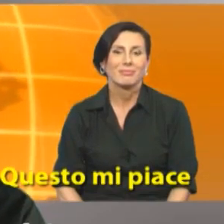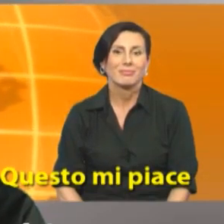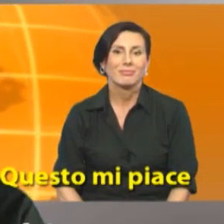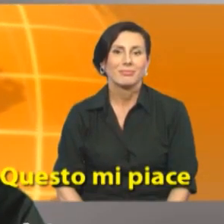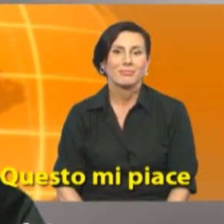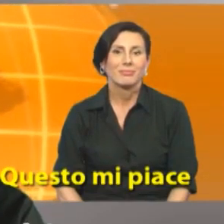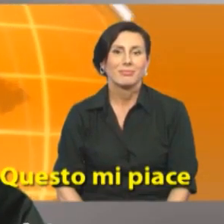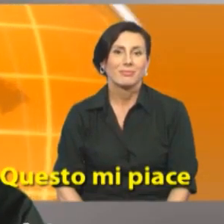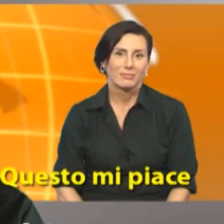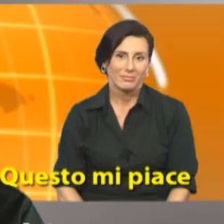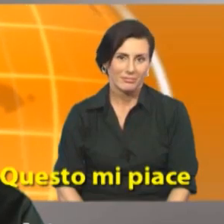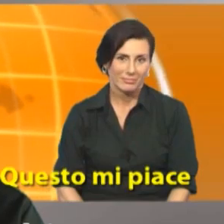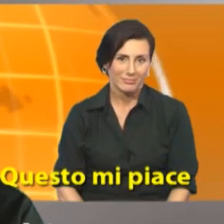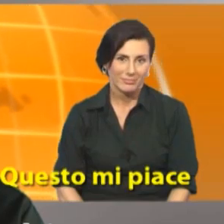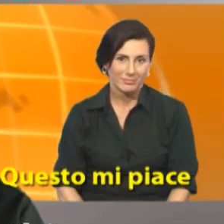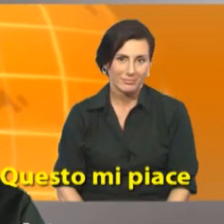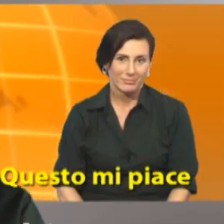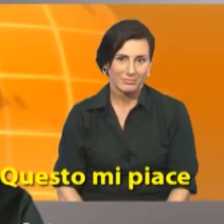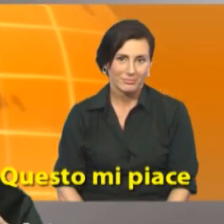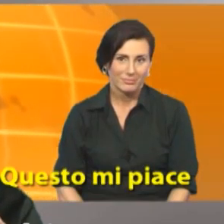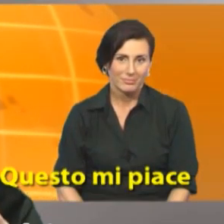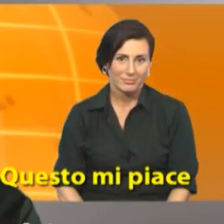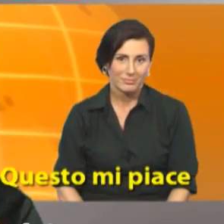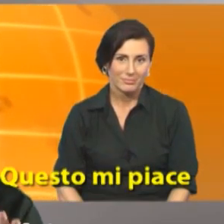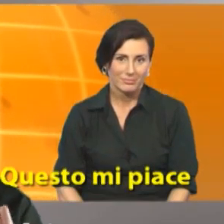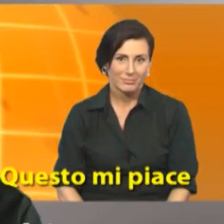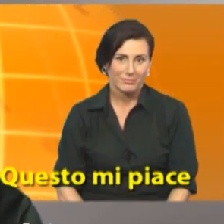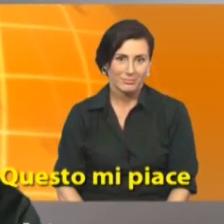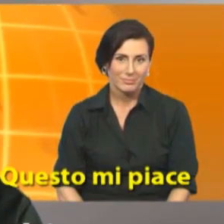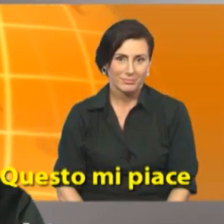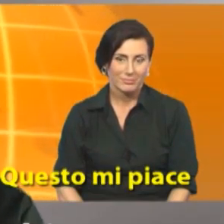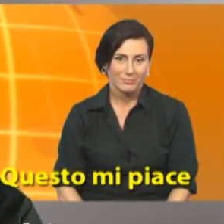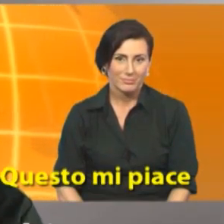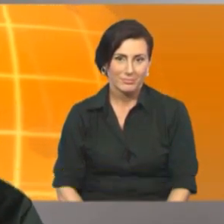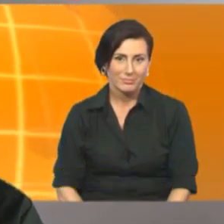I like this I like this